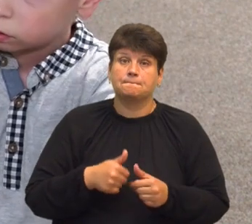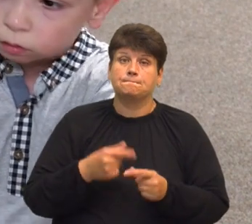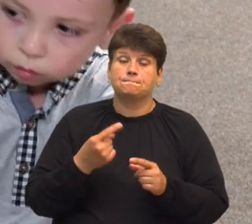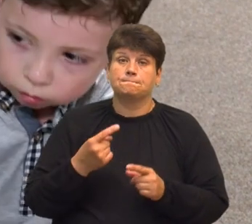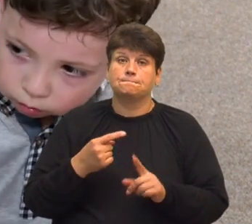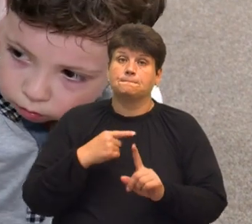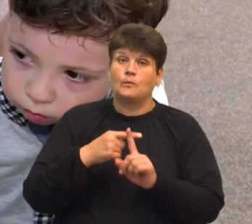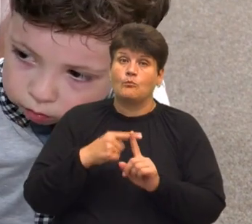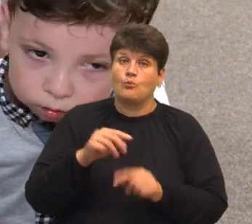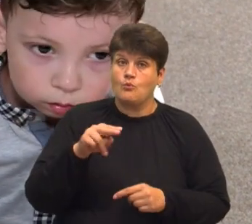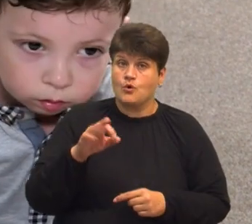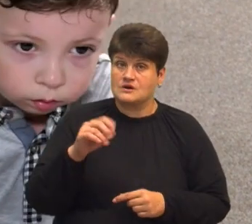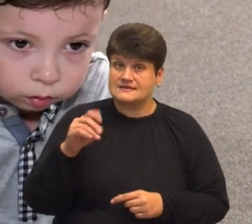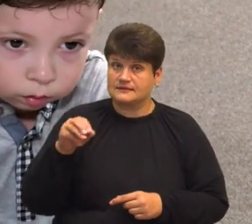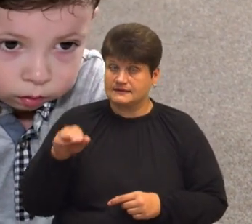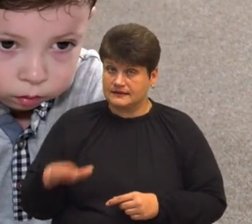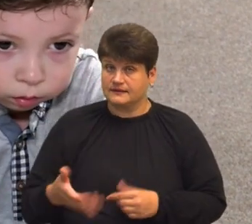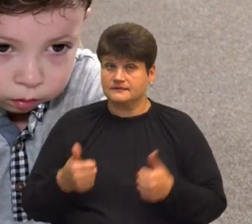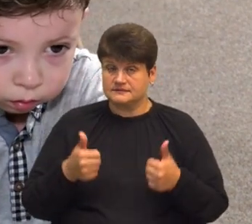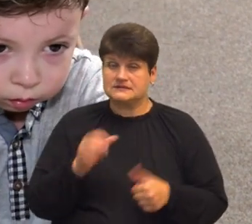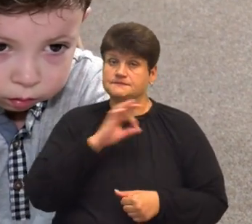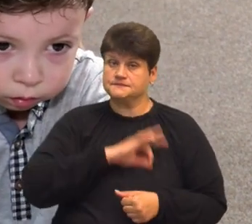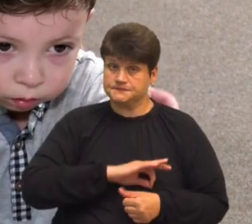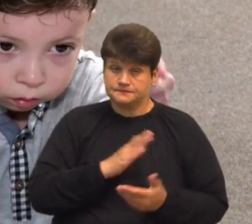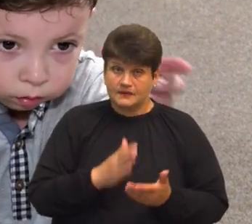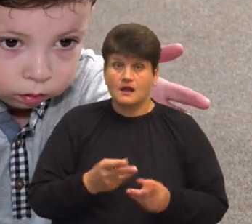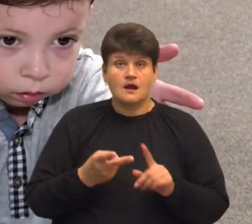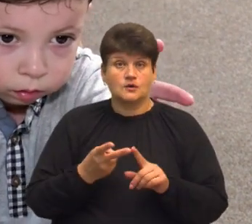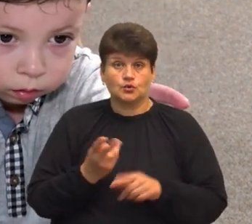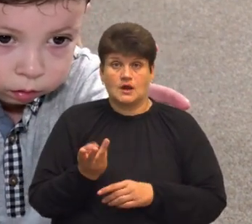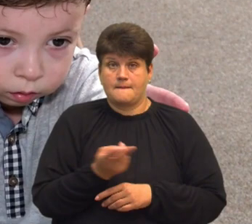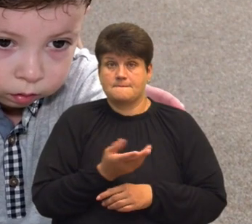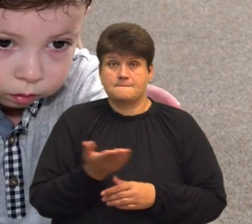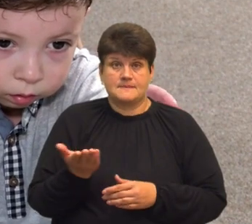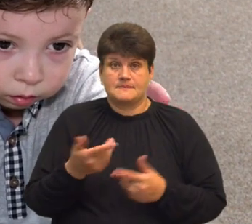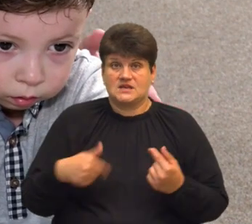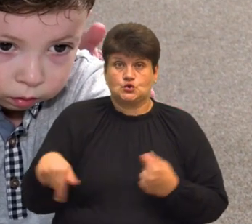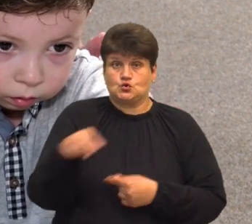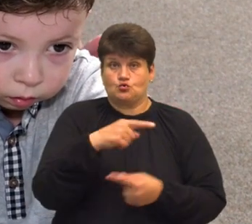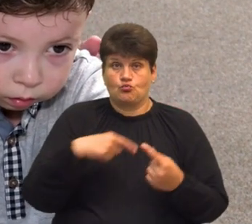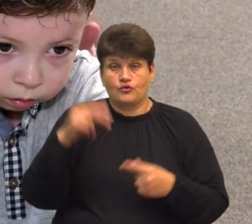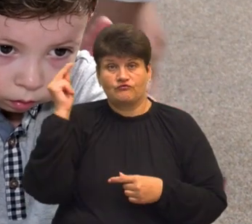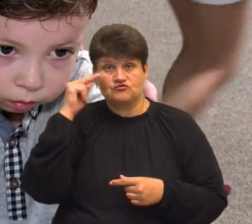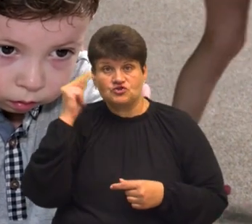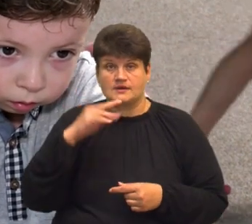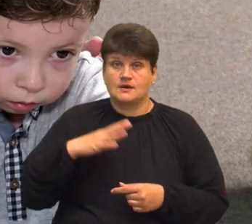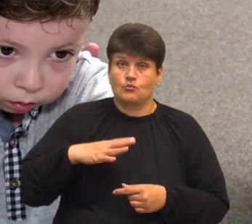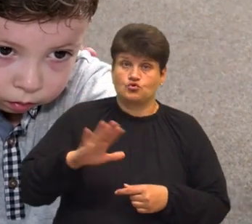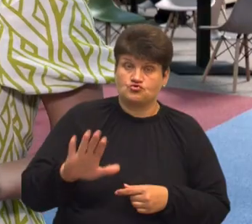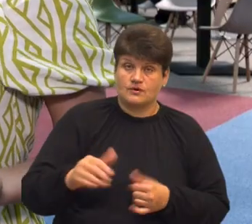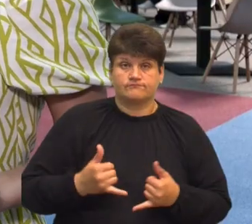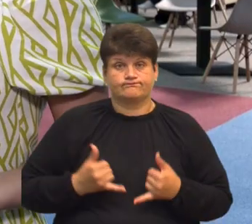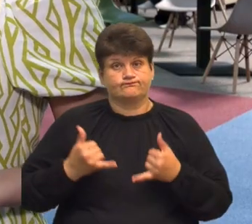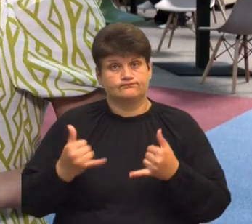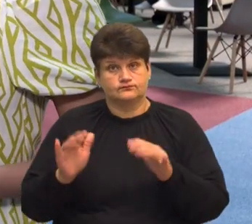так чи інакше на користь, а по-друге, вони між собою вчаться почекати, поступитися.